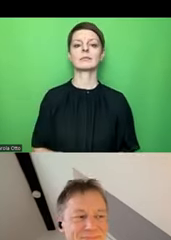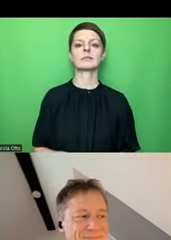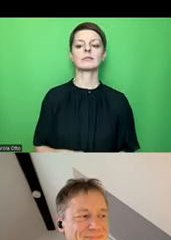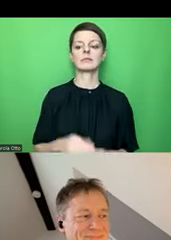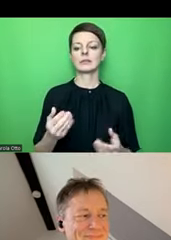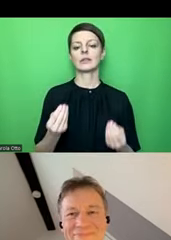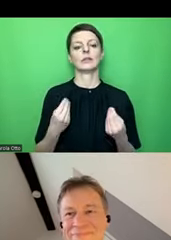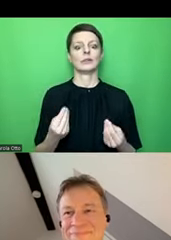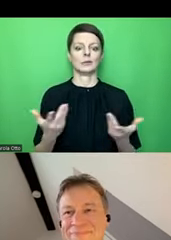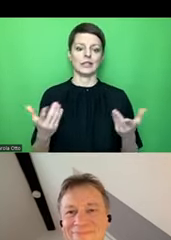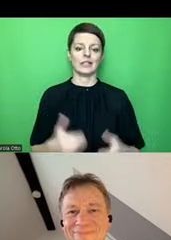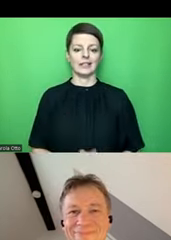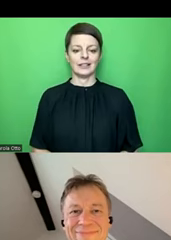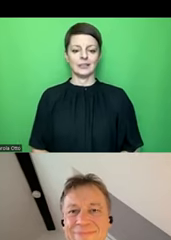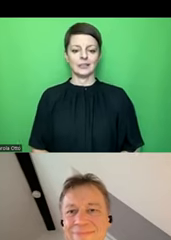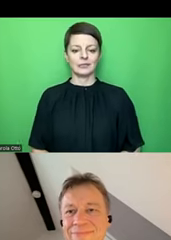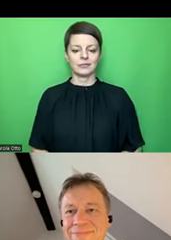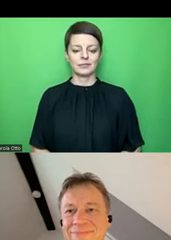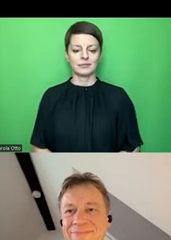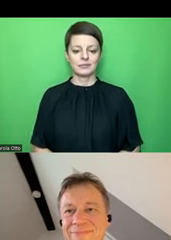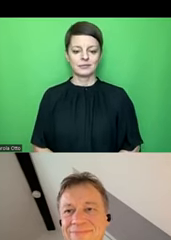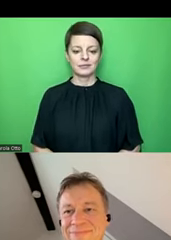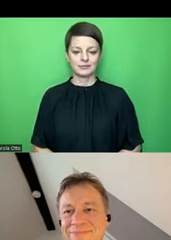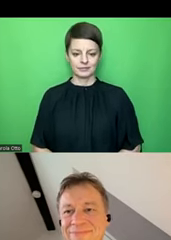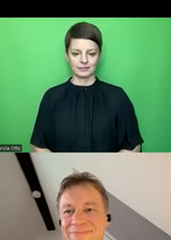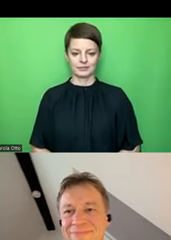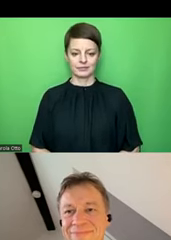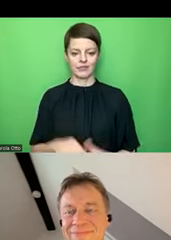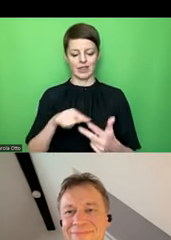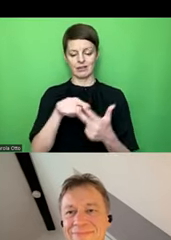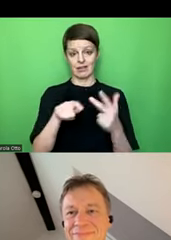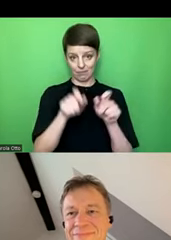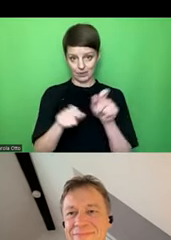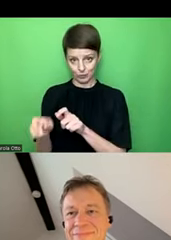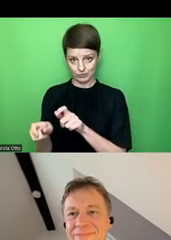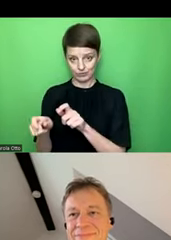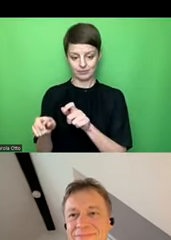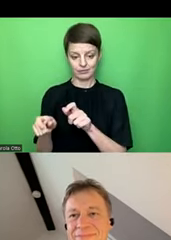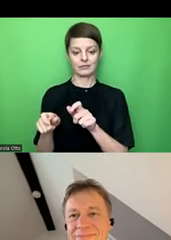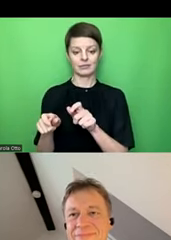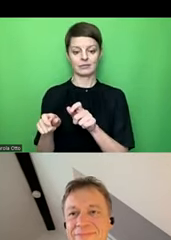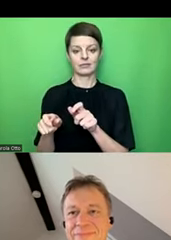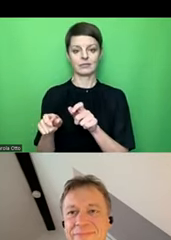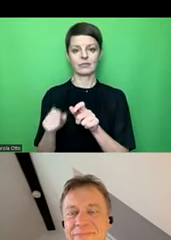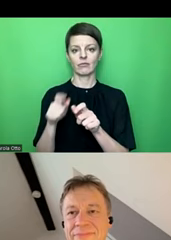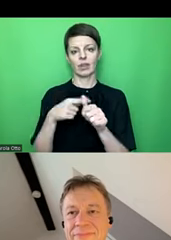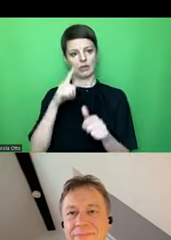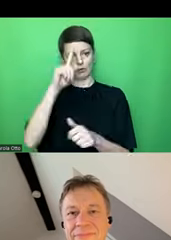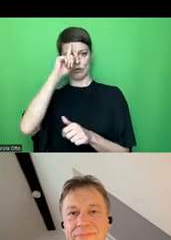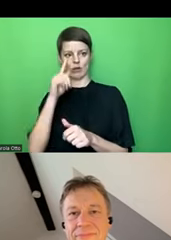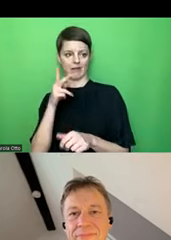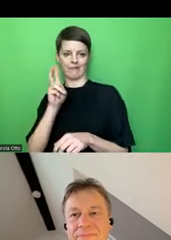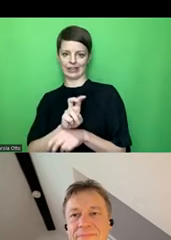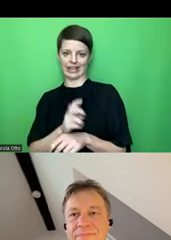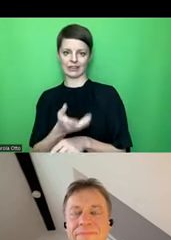Vorführeffekt. Genau. Also insofern, wir sind zu dritt und stehen sozusagen für Deutschland und dafür